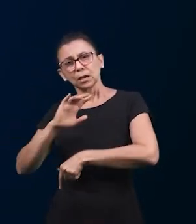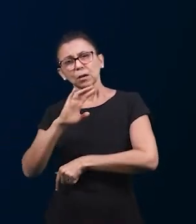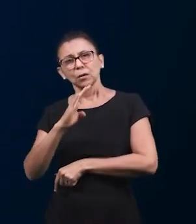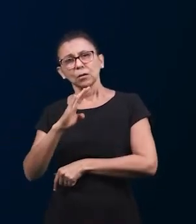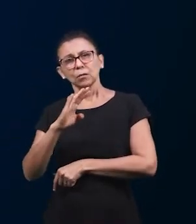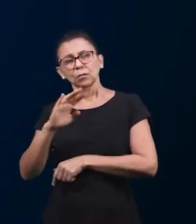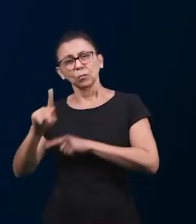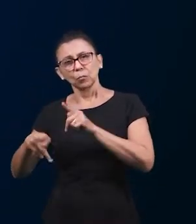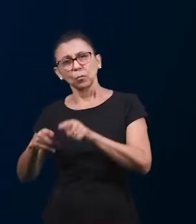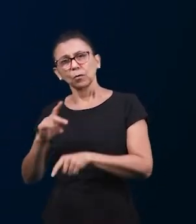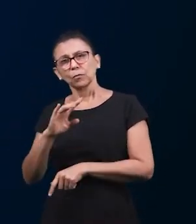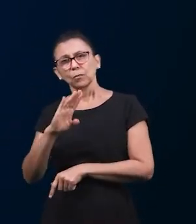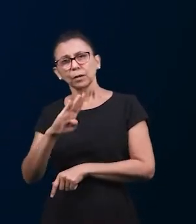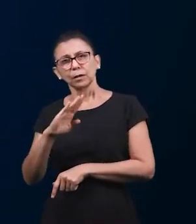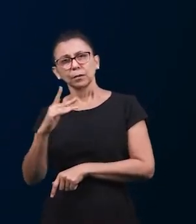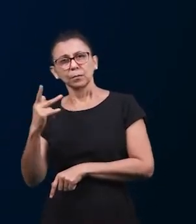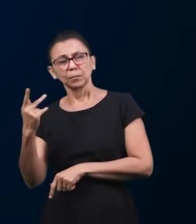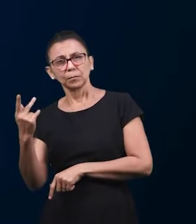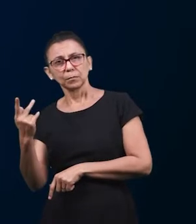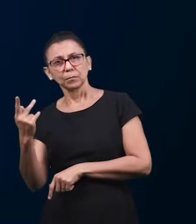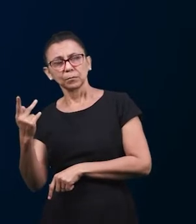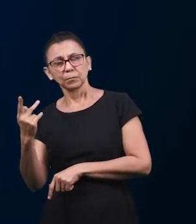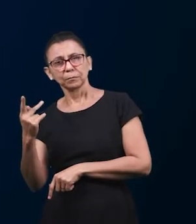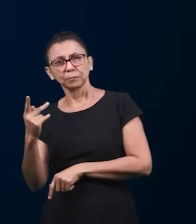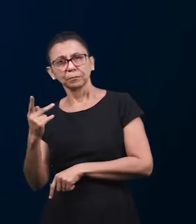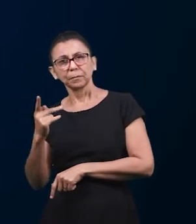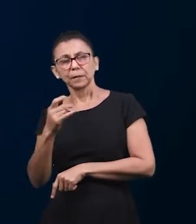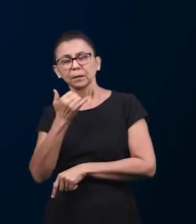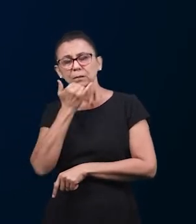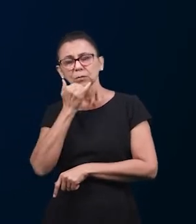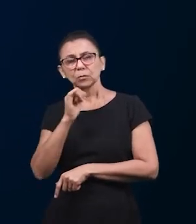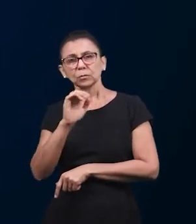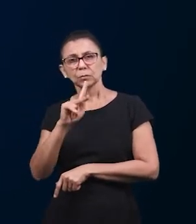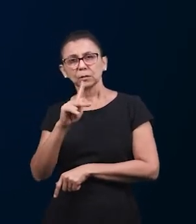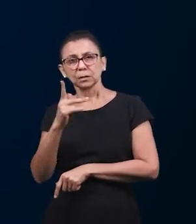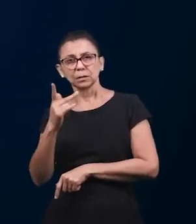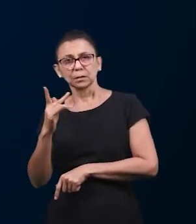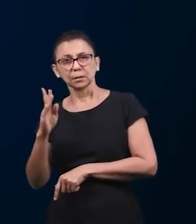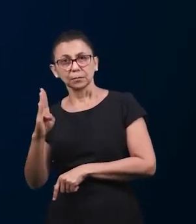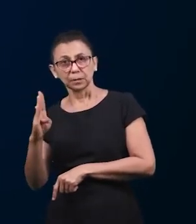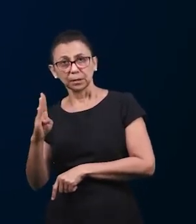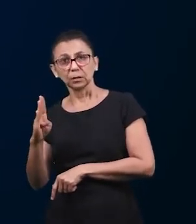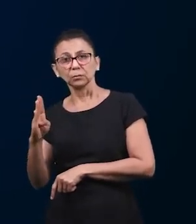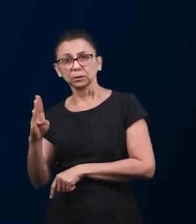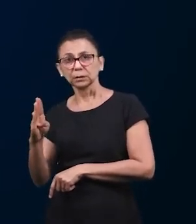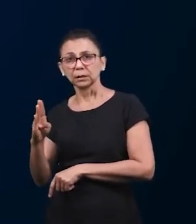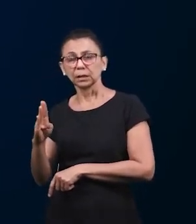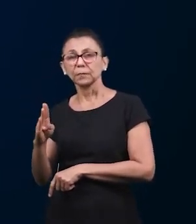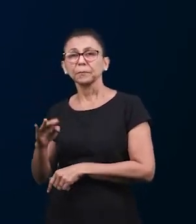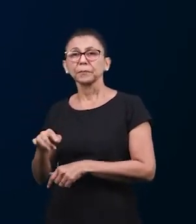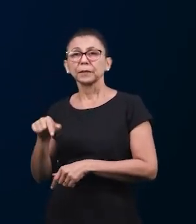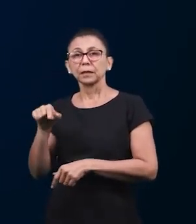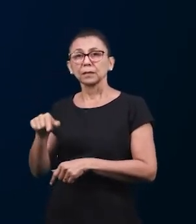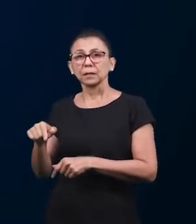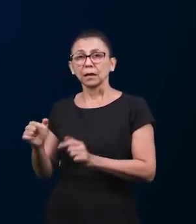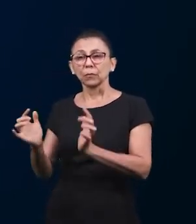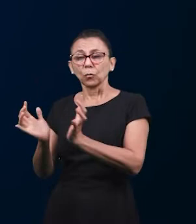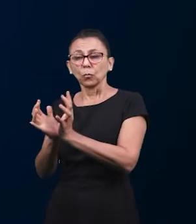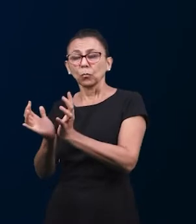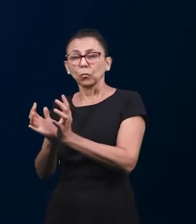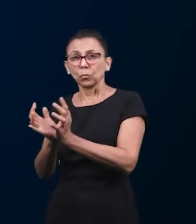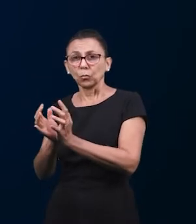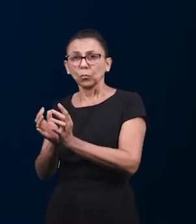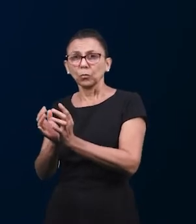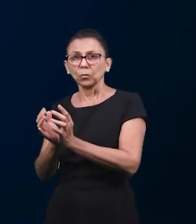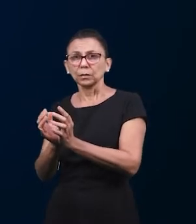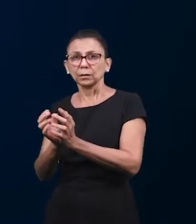евреи перед исходом из Египта, они собирали в своих домах в их домах. Был свет, было откровение Духа